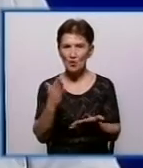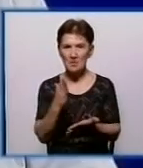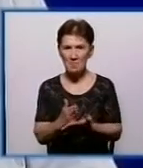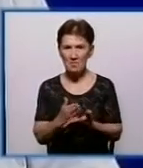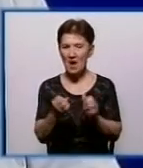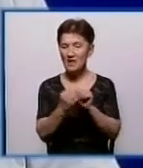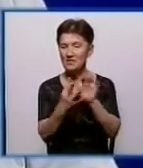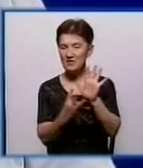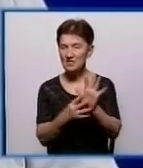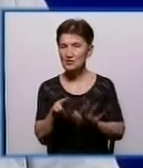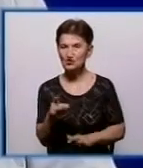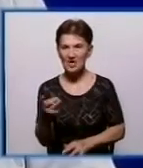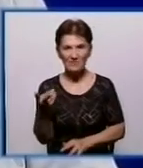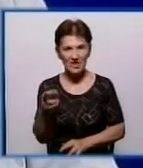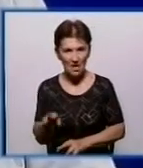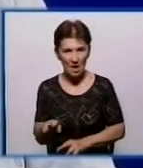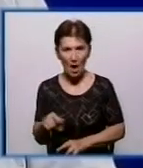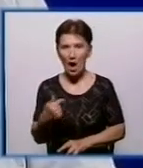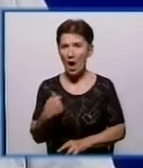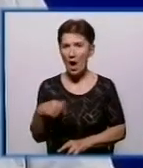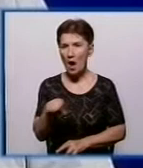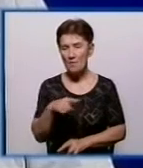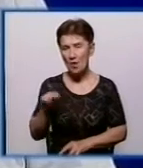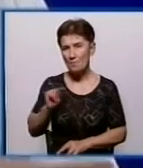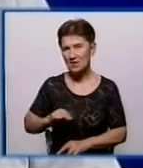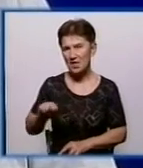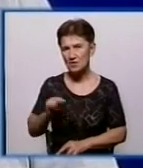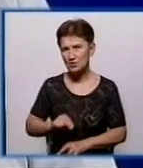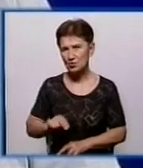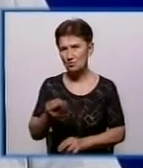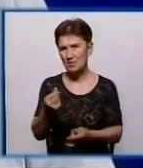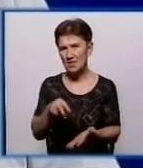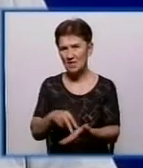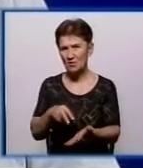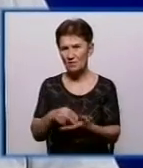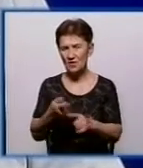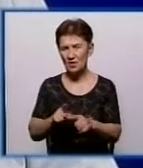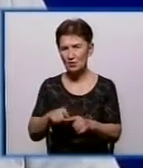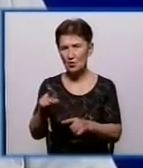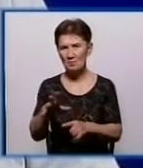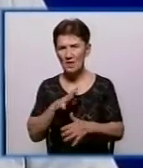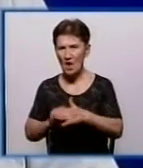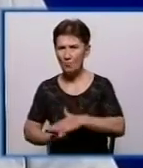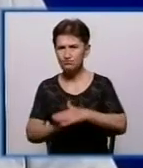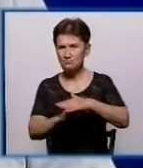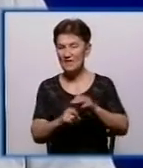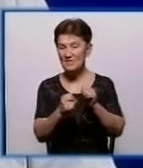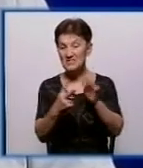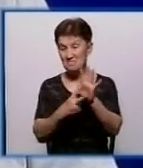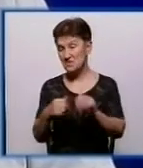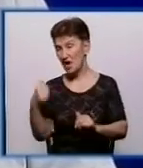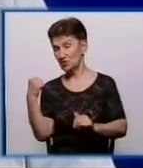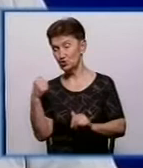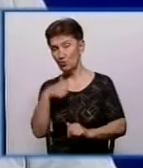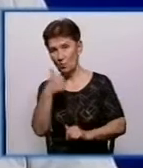червня 2018 року, а ми працюємо з тарифом, який був економічно обґрунтований в 2017 році. Тобто